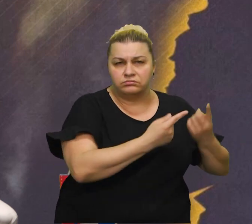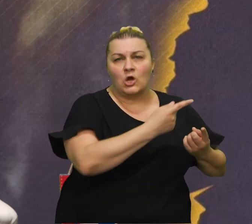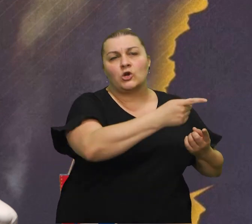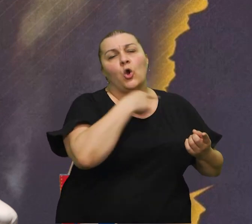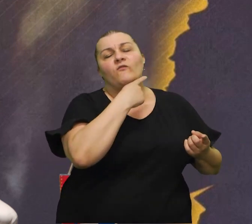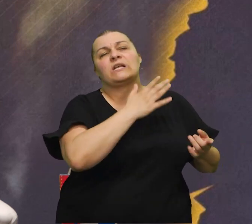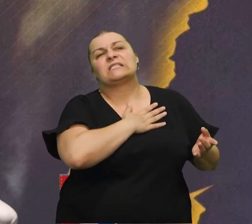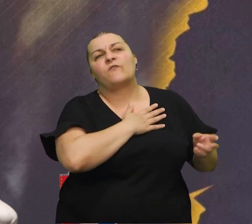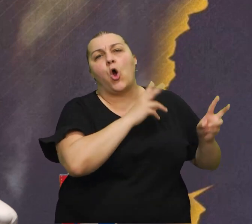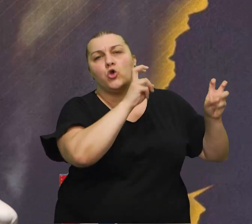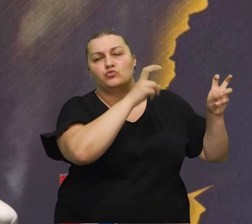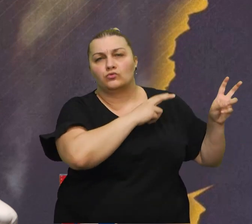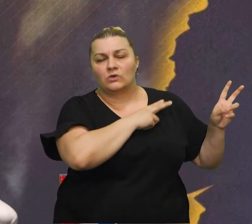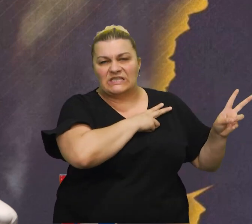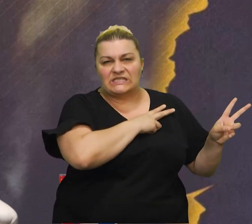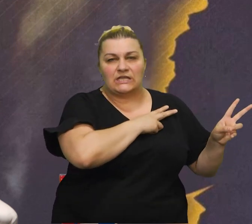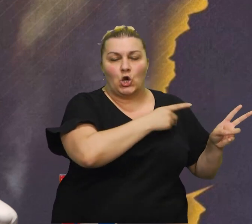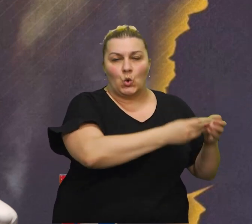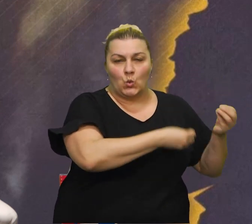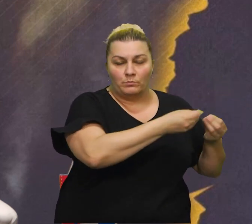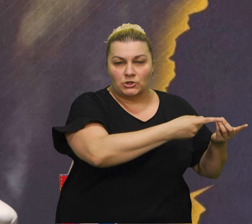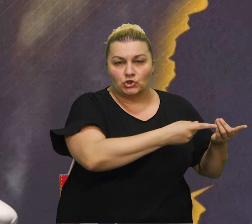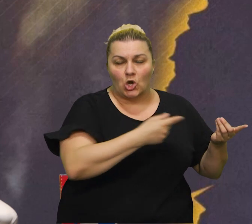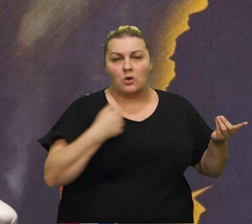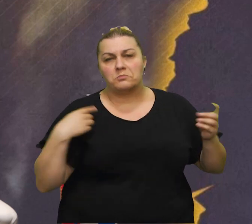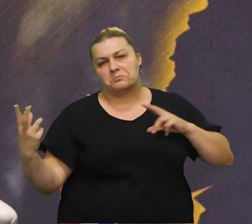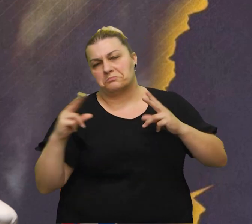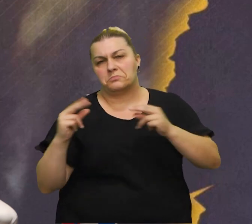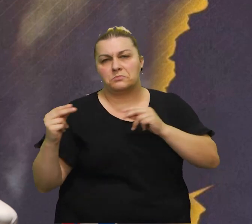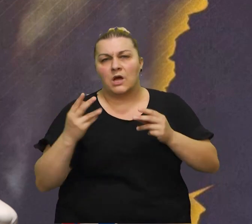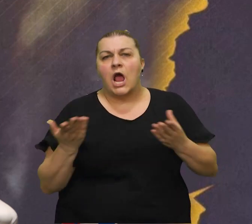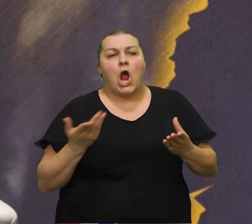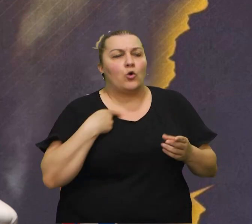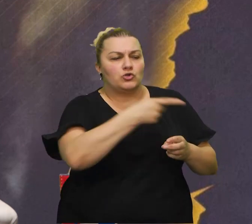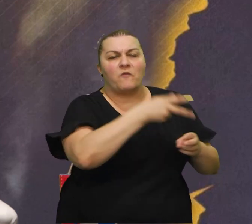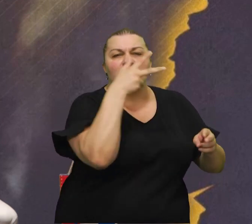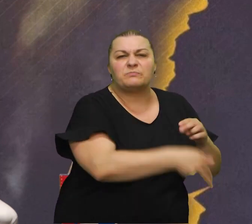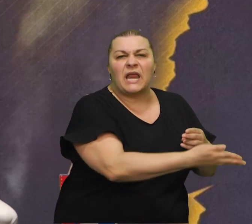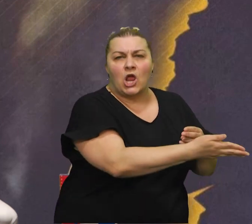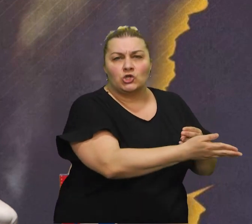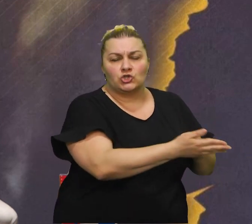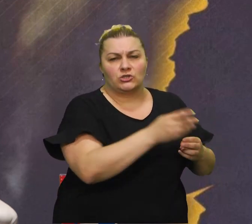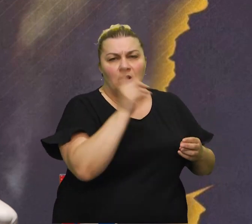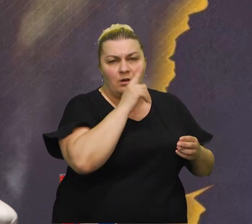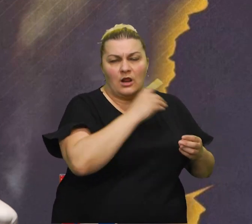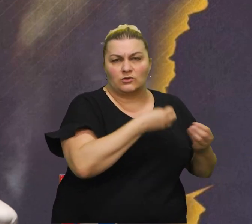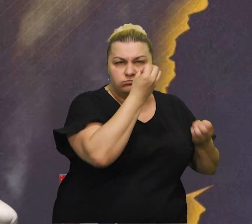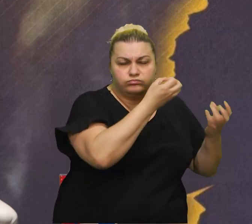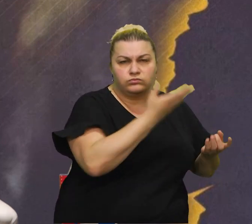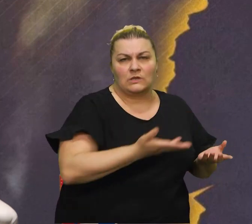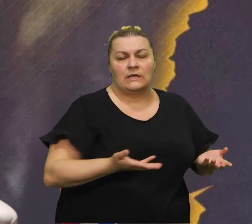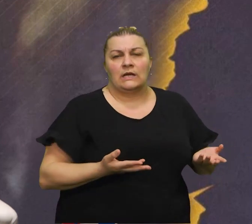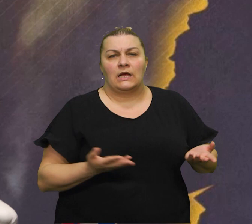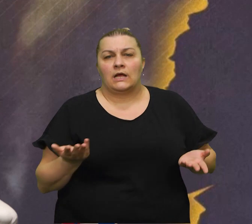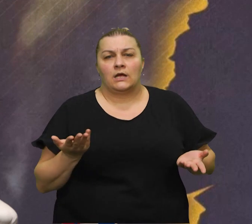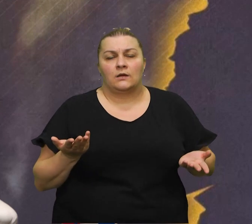svoju neku istinu od od 1991 do danas. Ja govorim, gospodine, kako ćemo to spriječi? Kako ćemo to? Ne